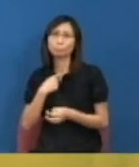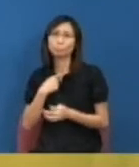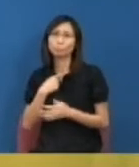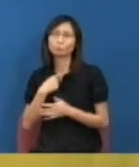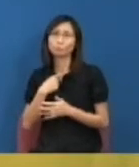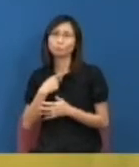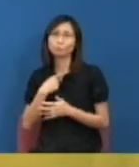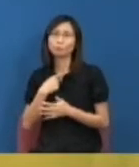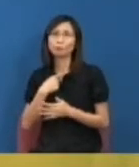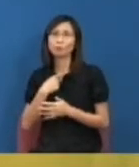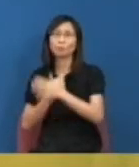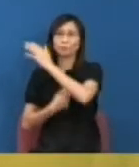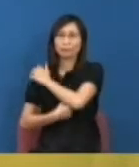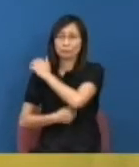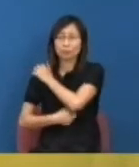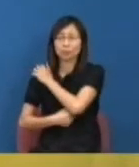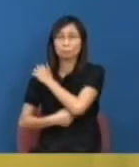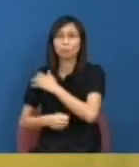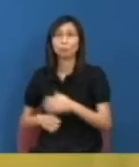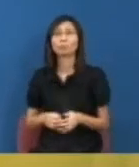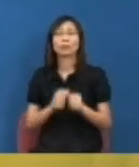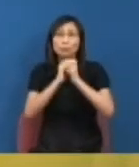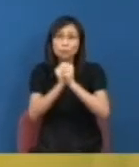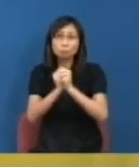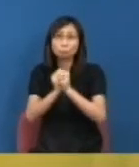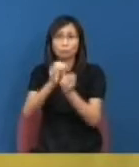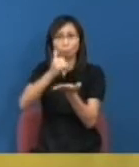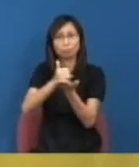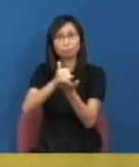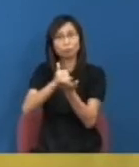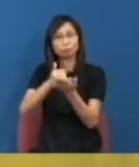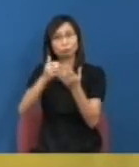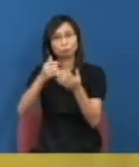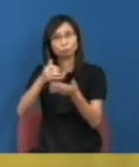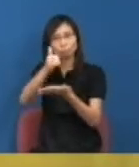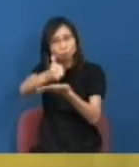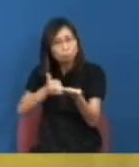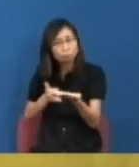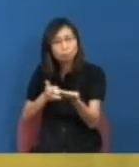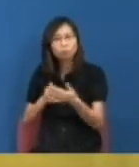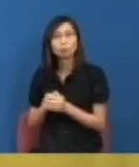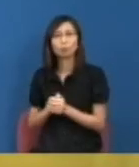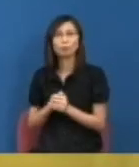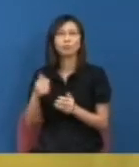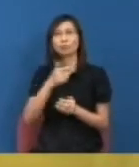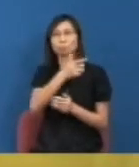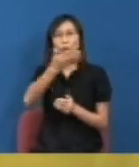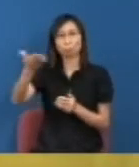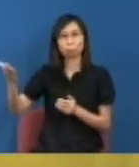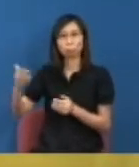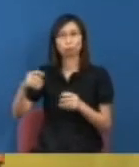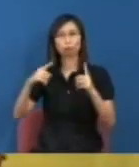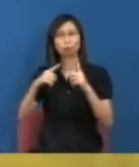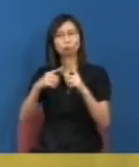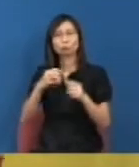決的一個責任而甚至要求他下台來到即是不要說以色民憤不要說到好像這麼民粹至少